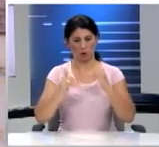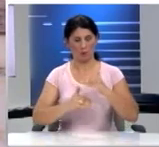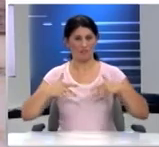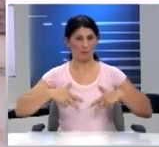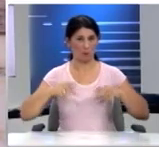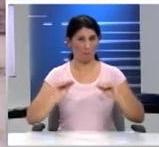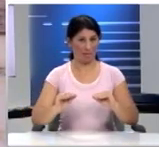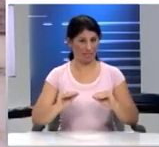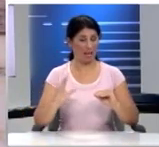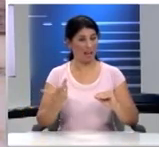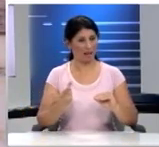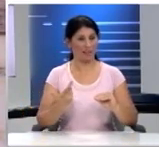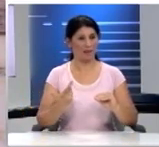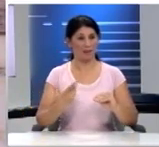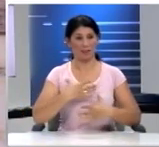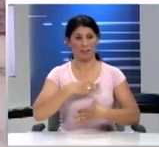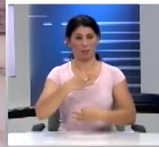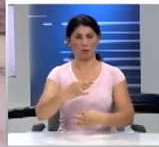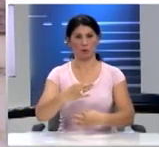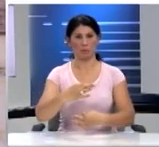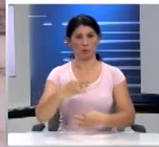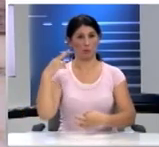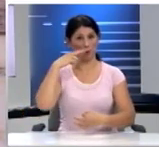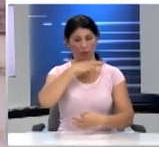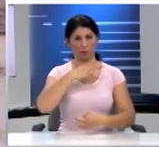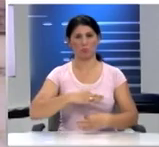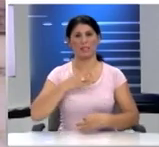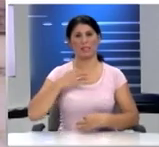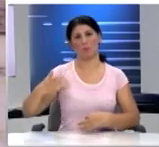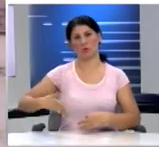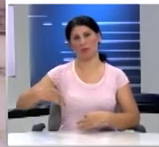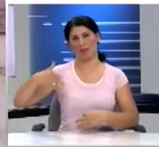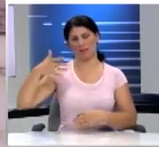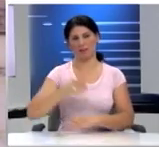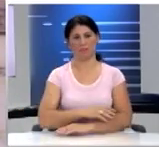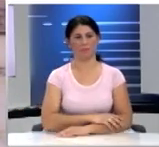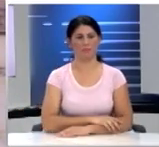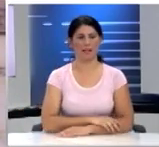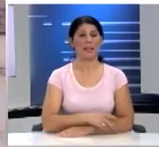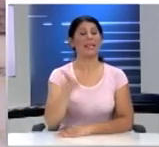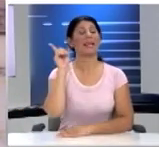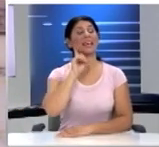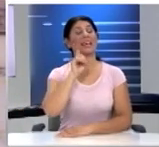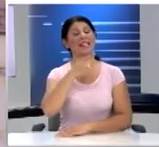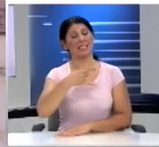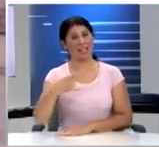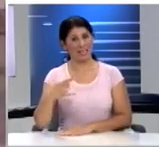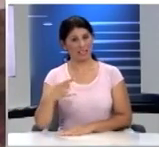Παιδείας αλλά και της εκπροσώπου του Πρωθυπουργού, του κυρίου Κυριάκου Μητσοτάκη κυρία Ζαχαράκη